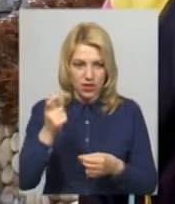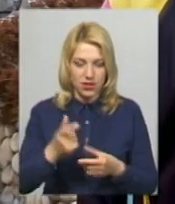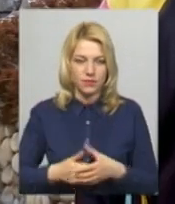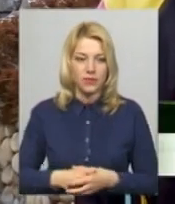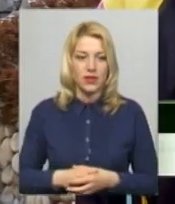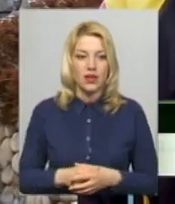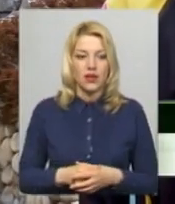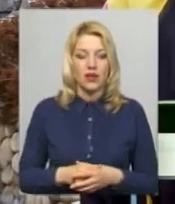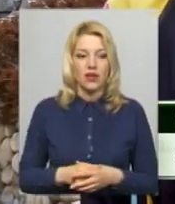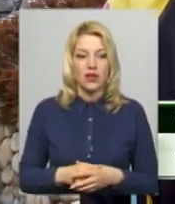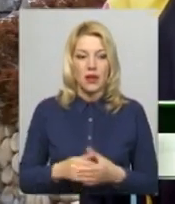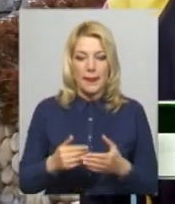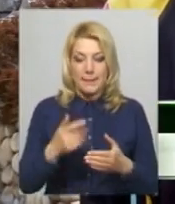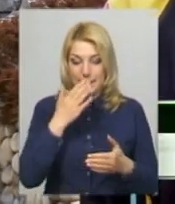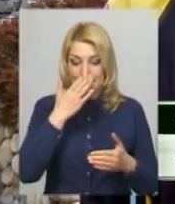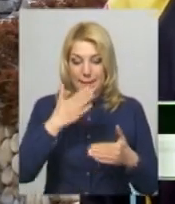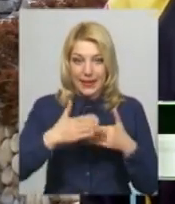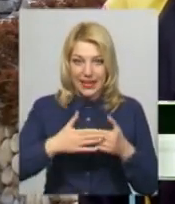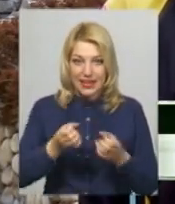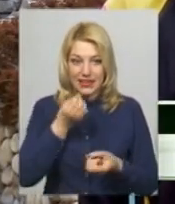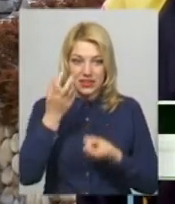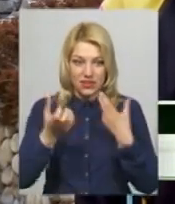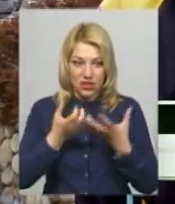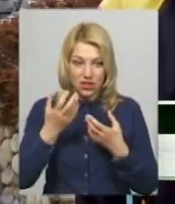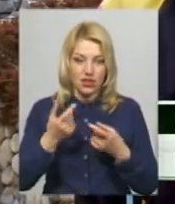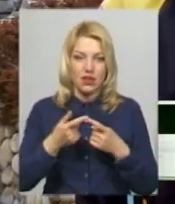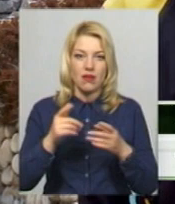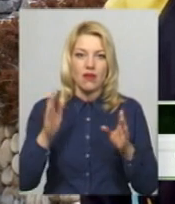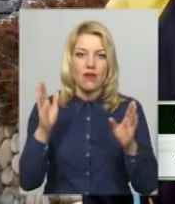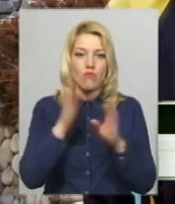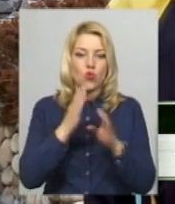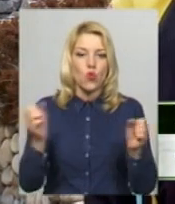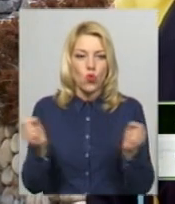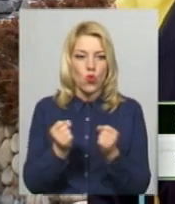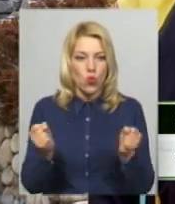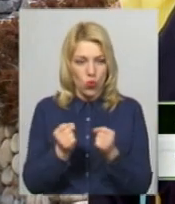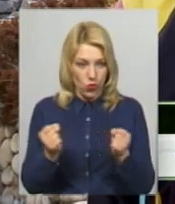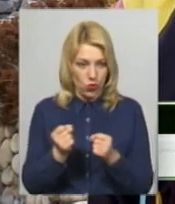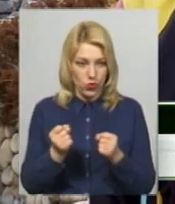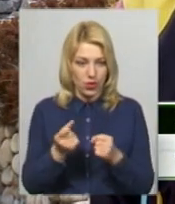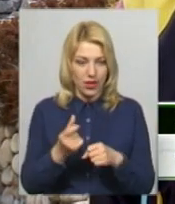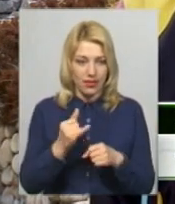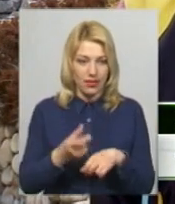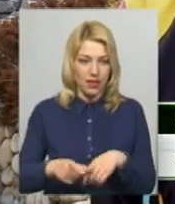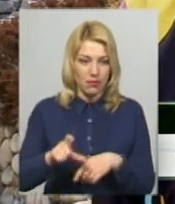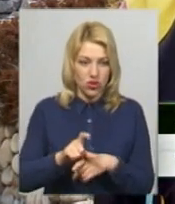Зазвичай в нас перед світінням. Погода відносно прохолодна. І найбільш